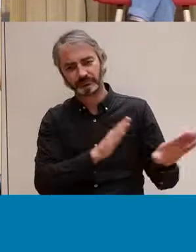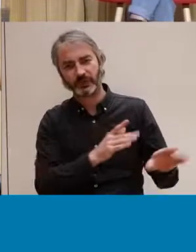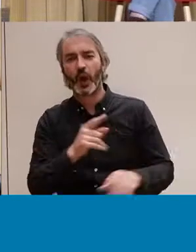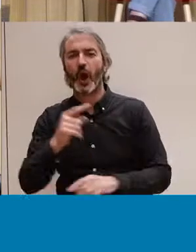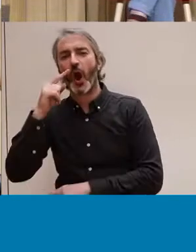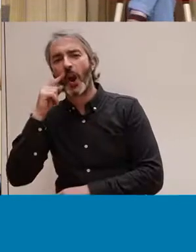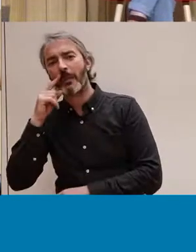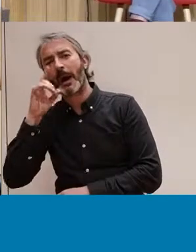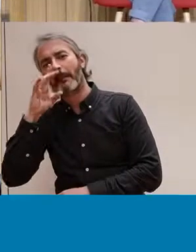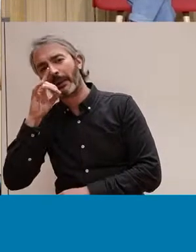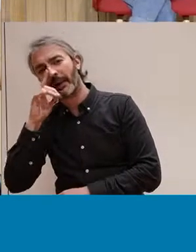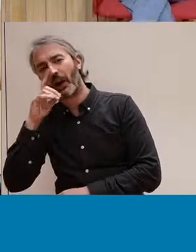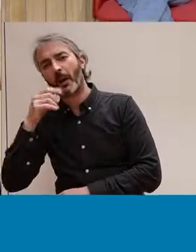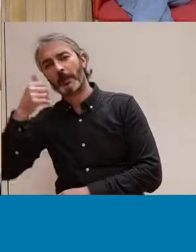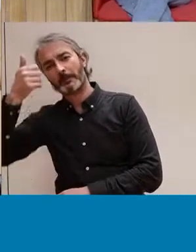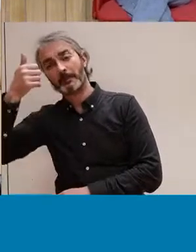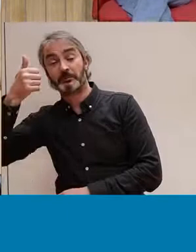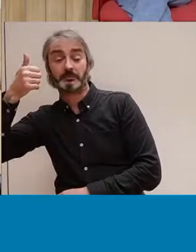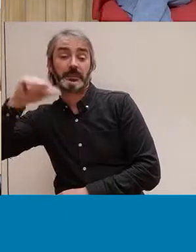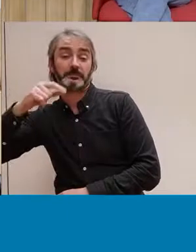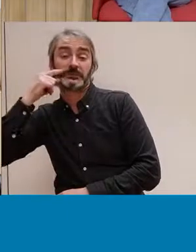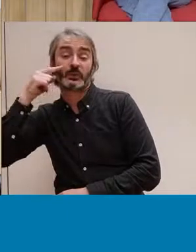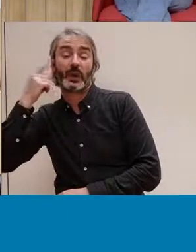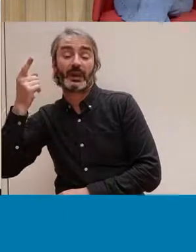penis, masculí, hetero, vale?